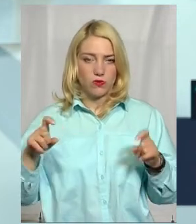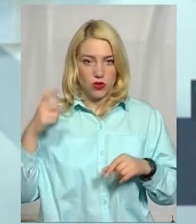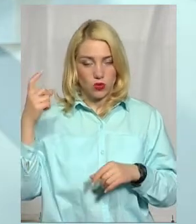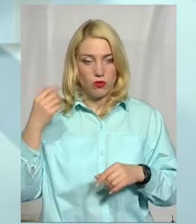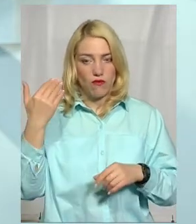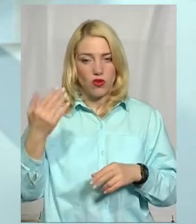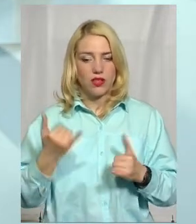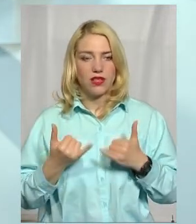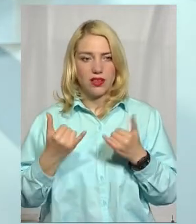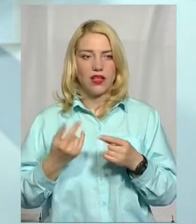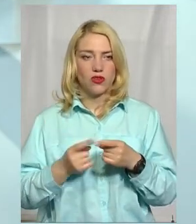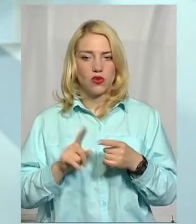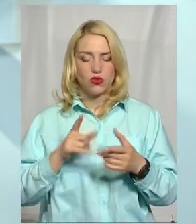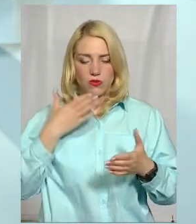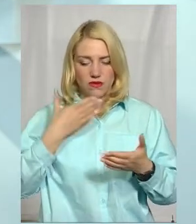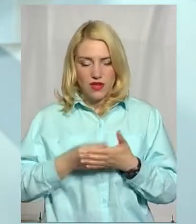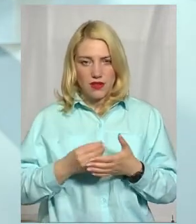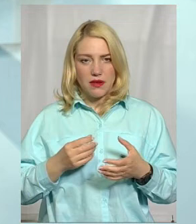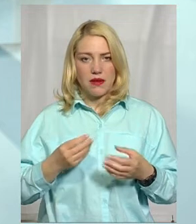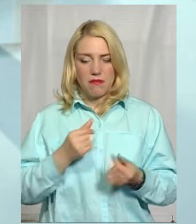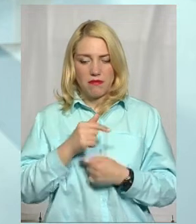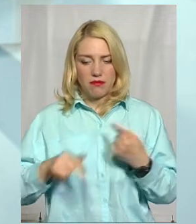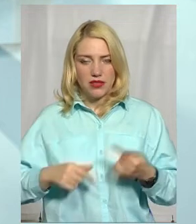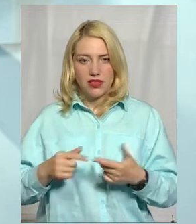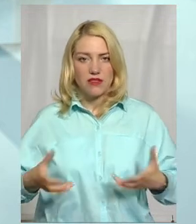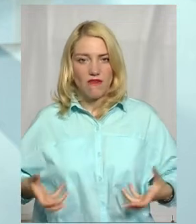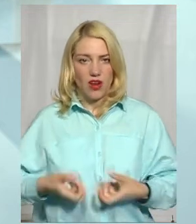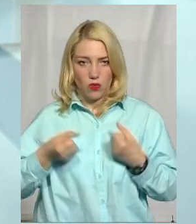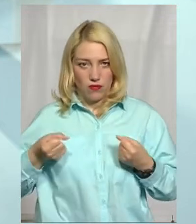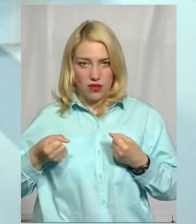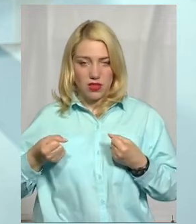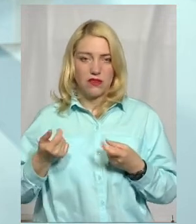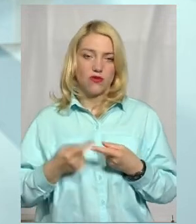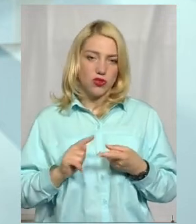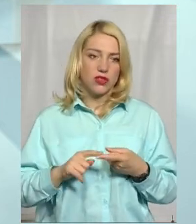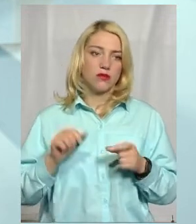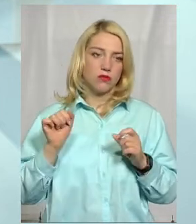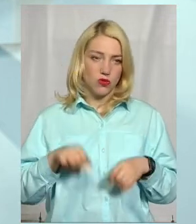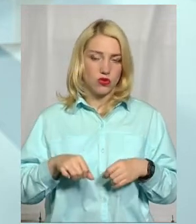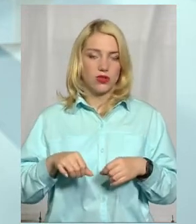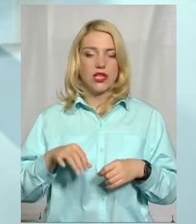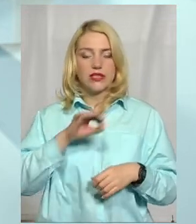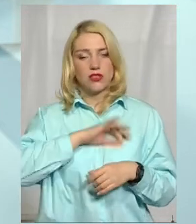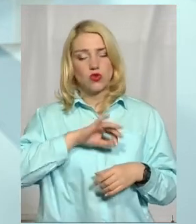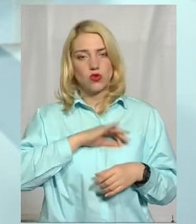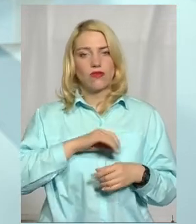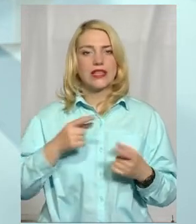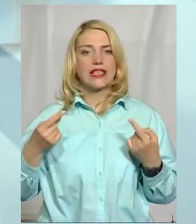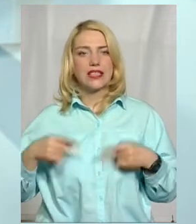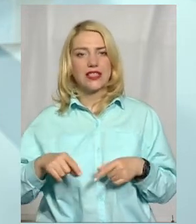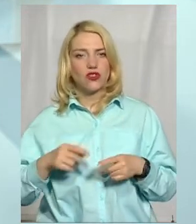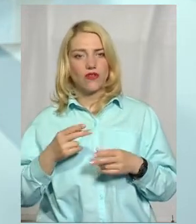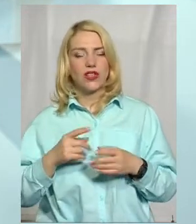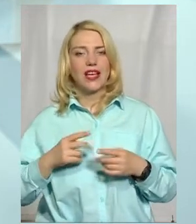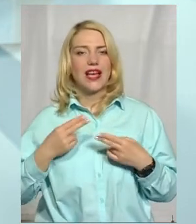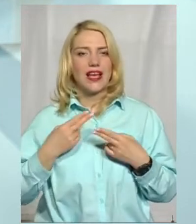Тобто, вони для того, щоб врятувати свій бізнес, вони можуть застосовувати різні так звані кризові інструменти, серед яких, звичайно,